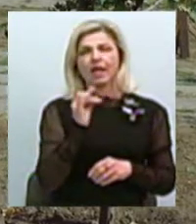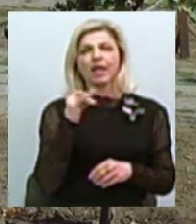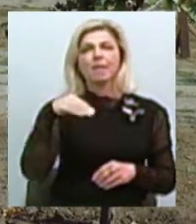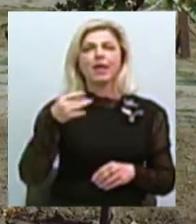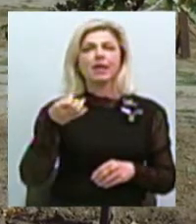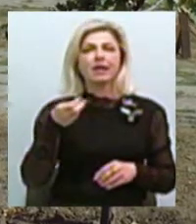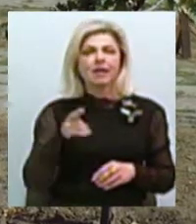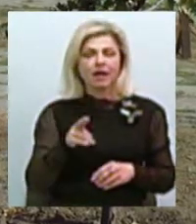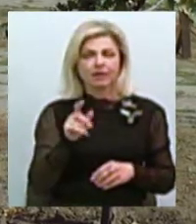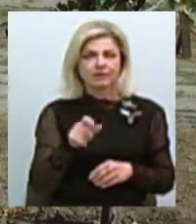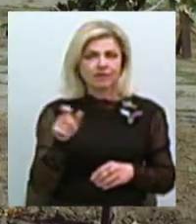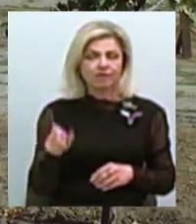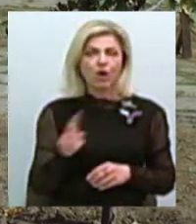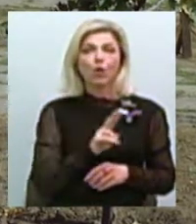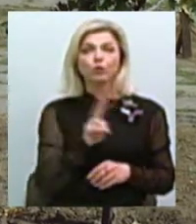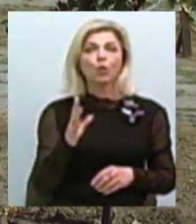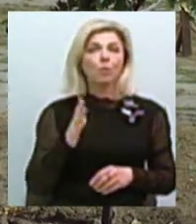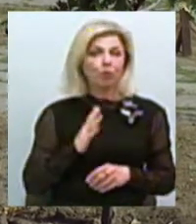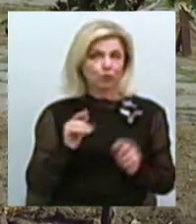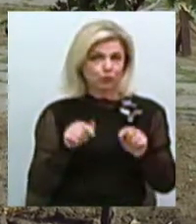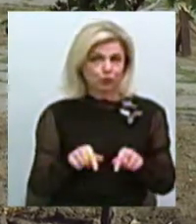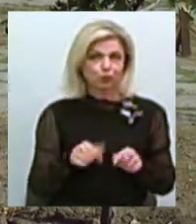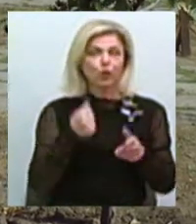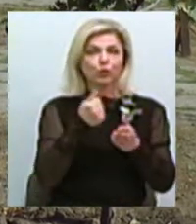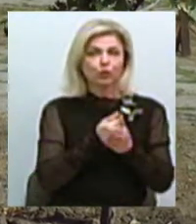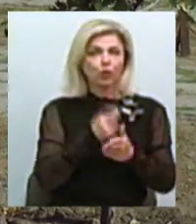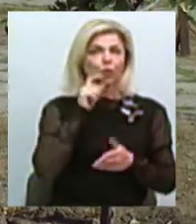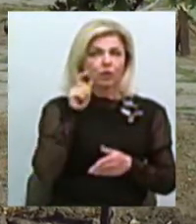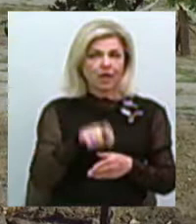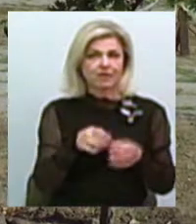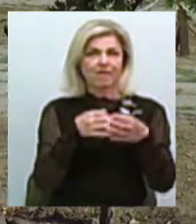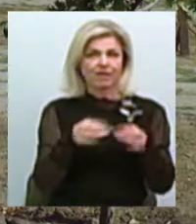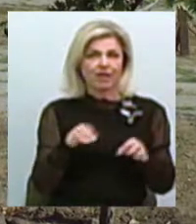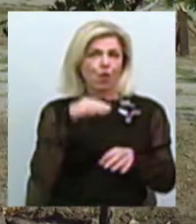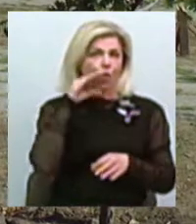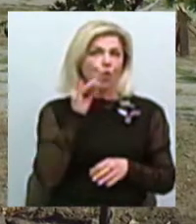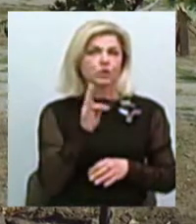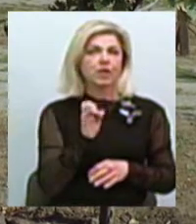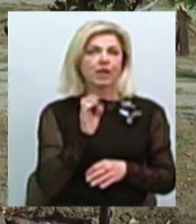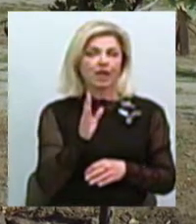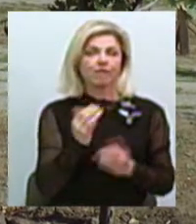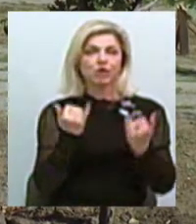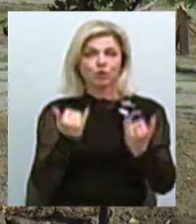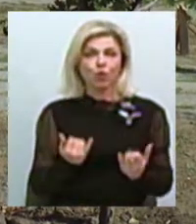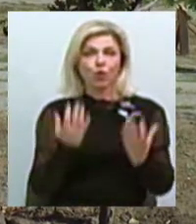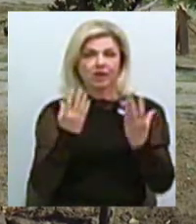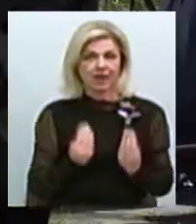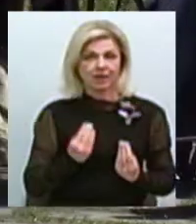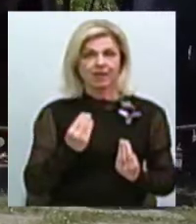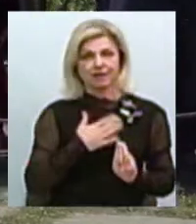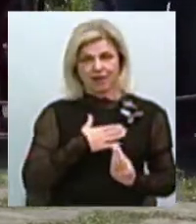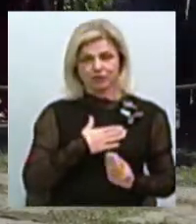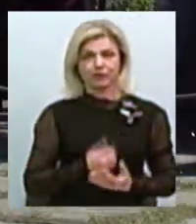тих людей, які тут були, до українських наших вільних козаків, до сьогоденних наших бійців-захисників нашої України.